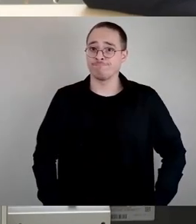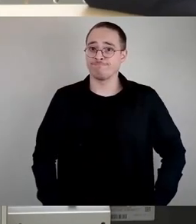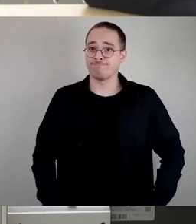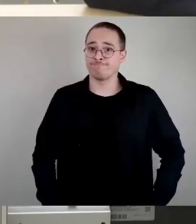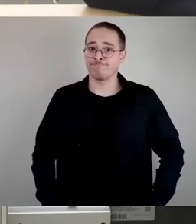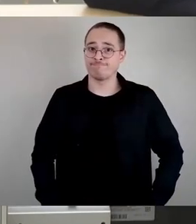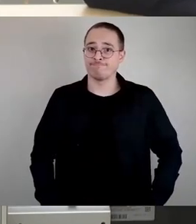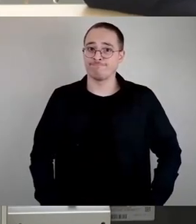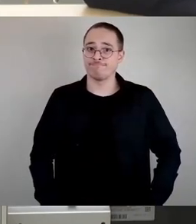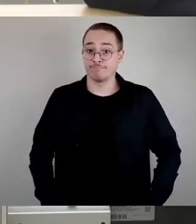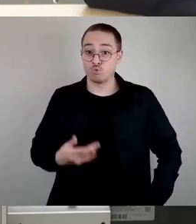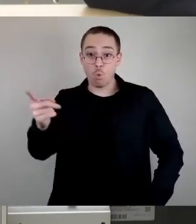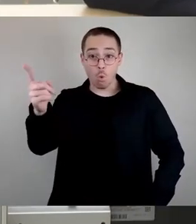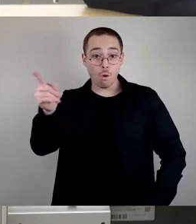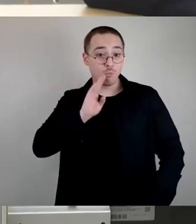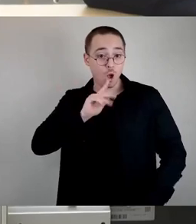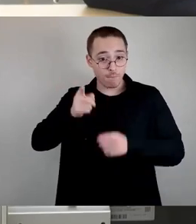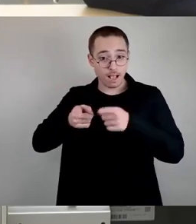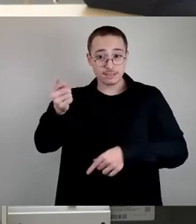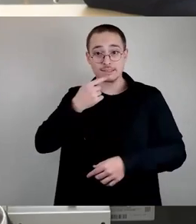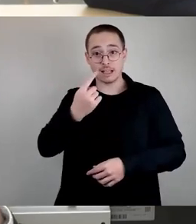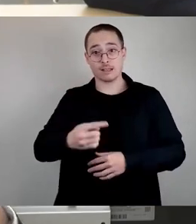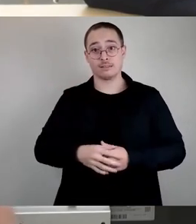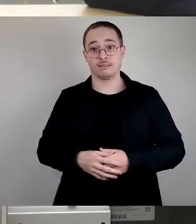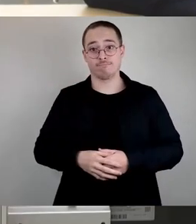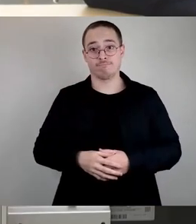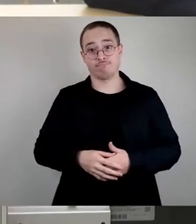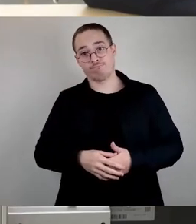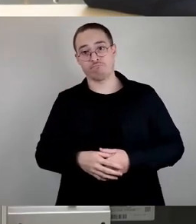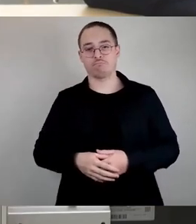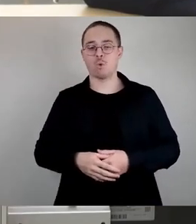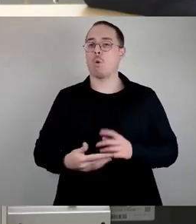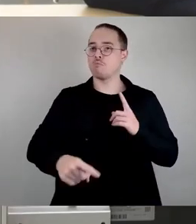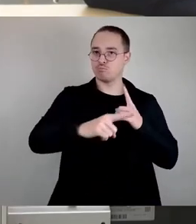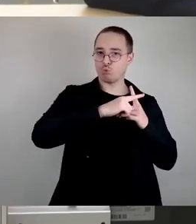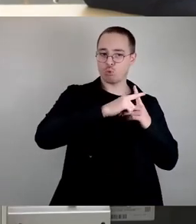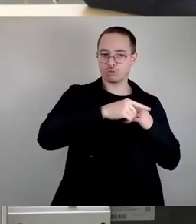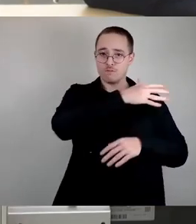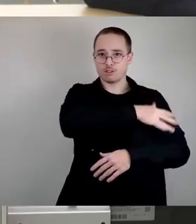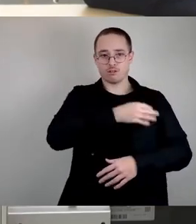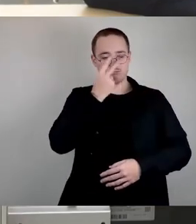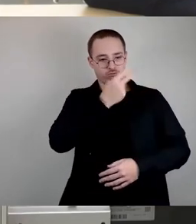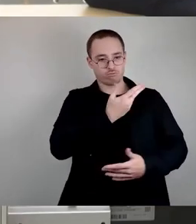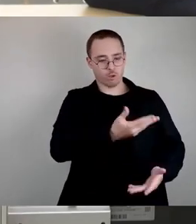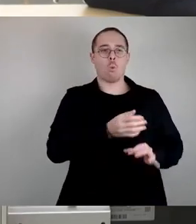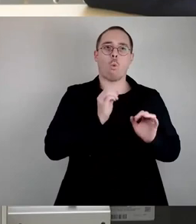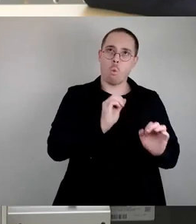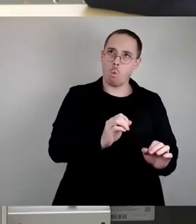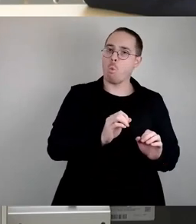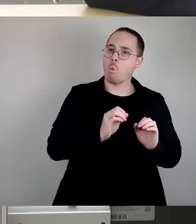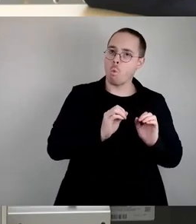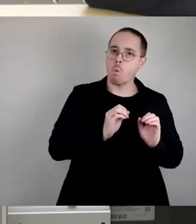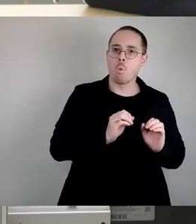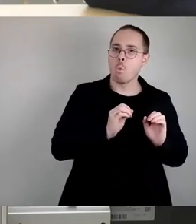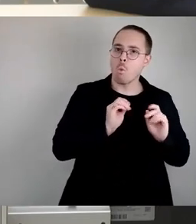Das war die Aussage des Herrn Bürgermeister. So, nun kann man das Ganze mal positiv betrachten und kann sagen, na gut, dann beginnt im Prinzip der Bau